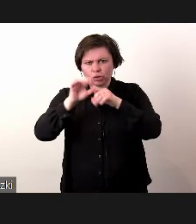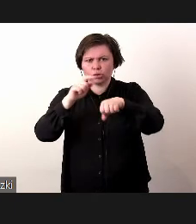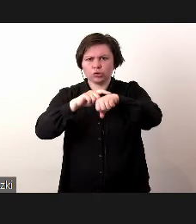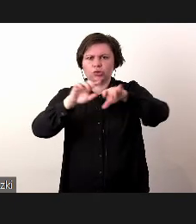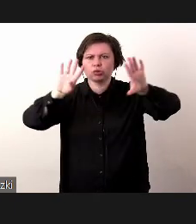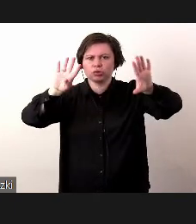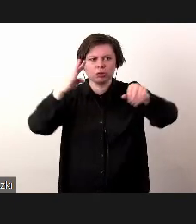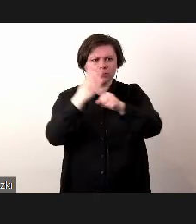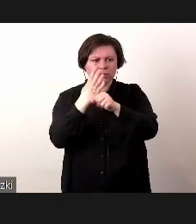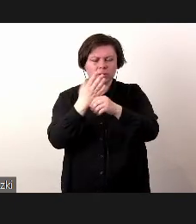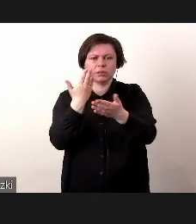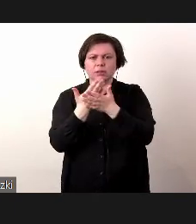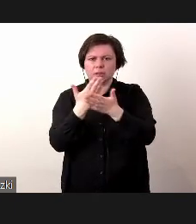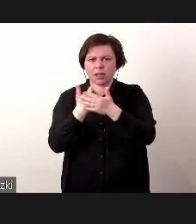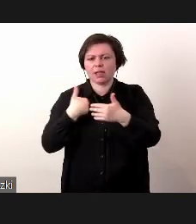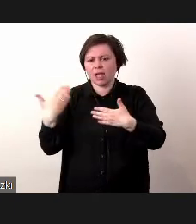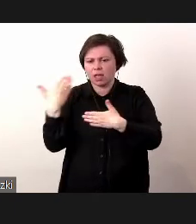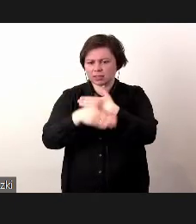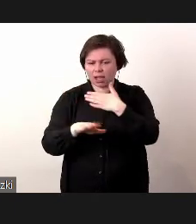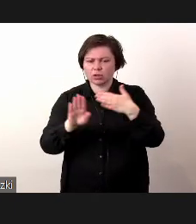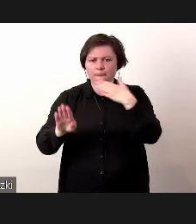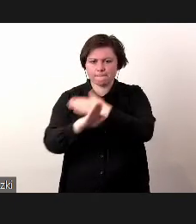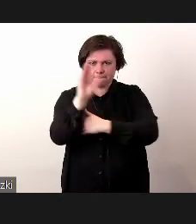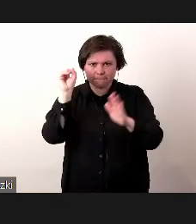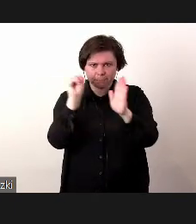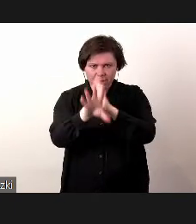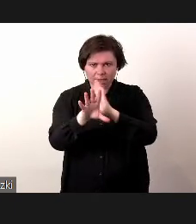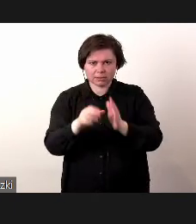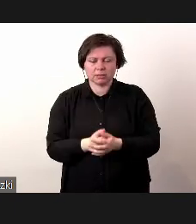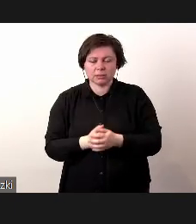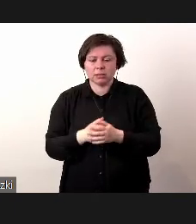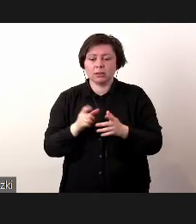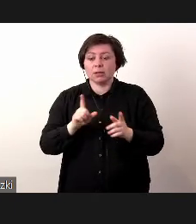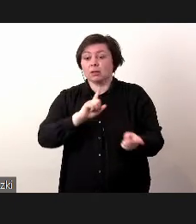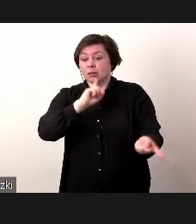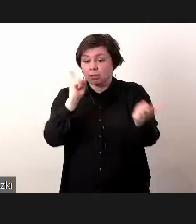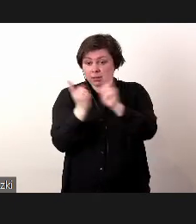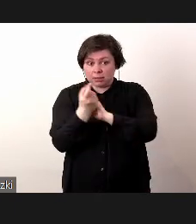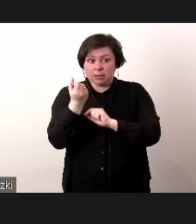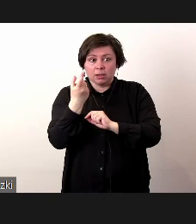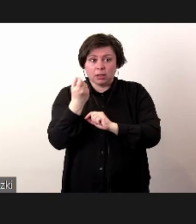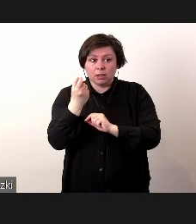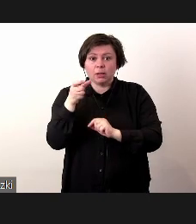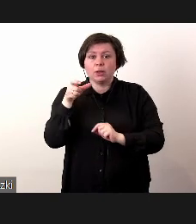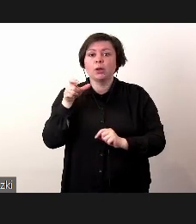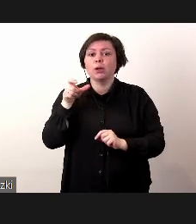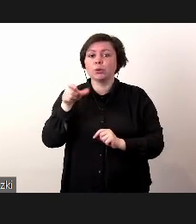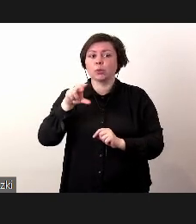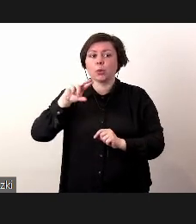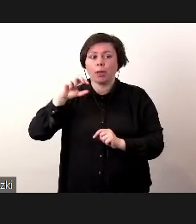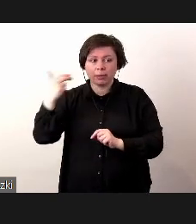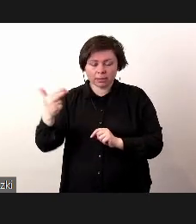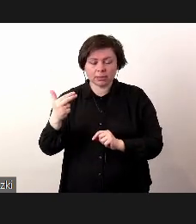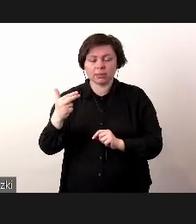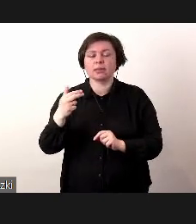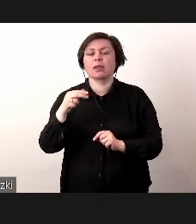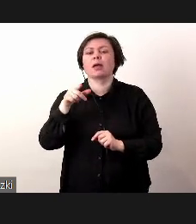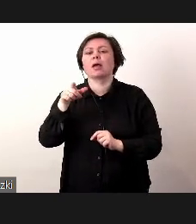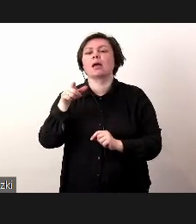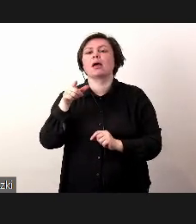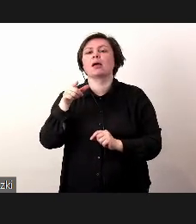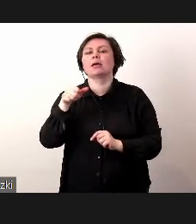.40, więc ja pozwolę sobie zakończyć tą prezentację. Przełączymy się za chwilę na Q&A, jeśli będą jeszcze jakieś pytania.